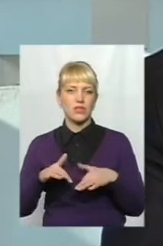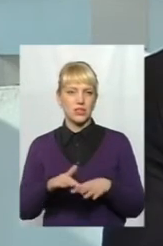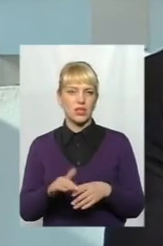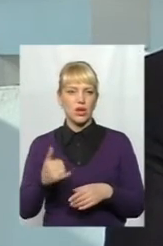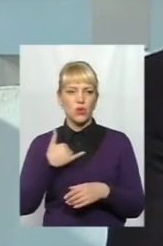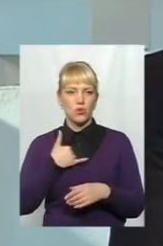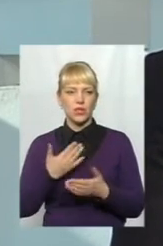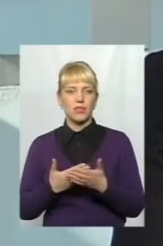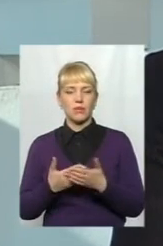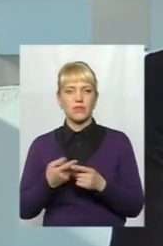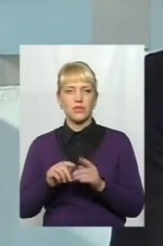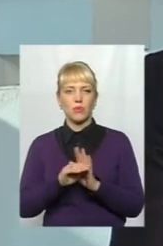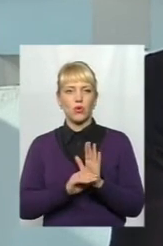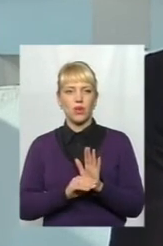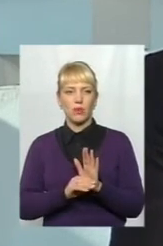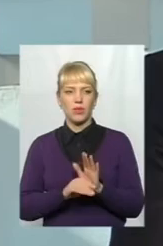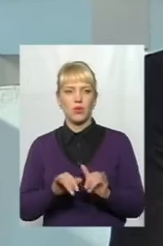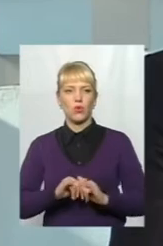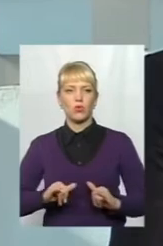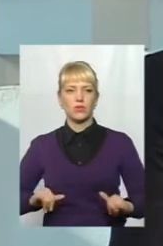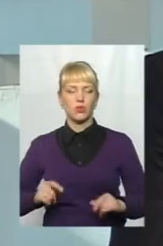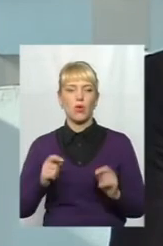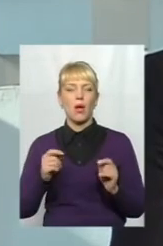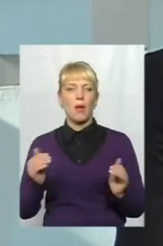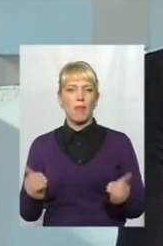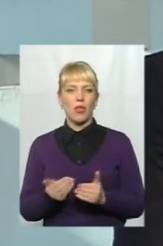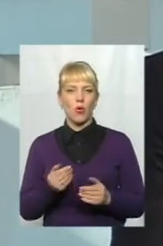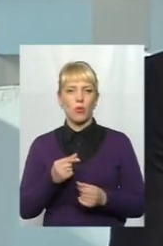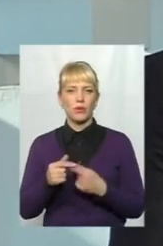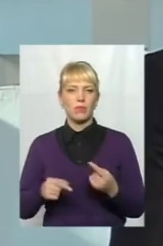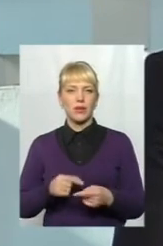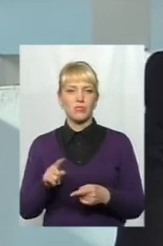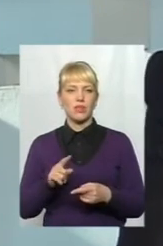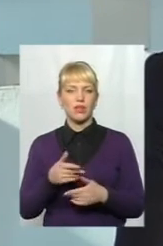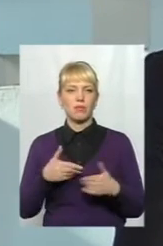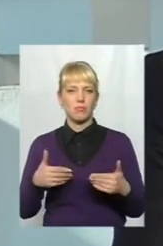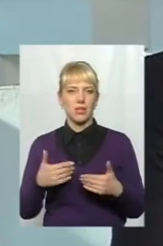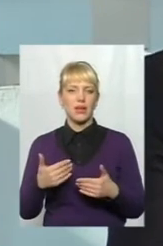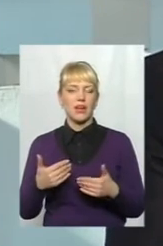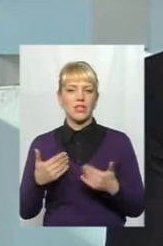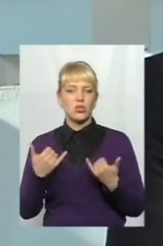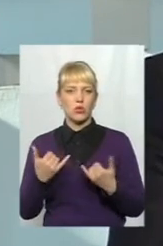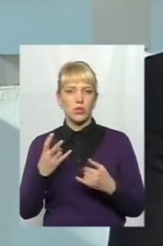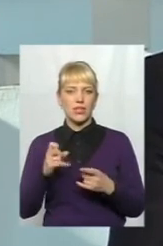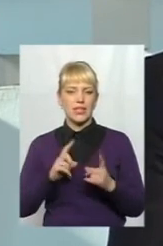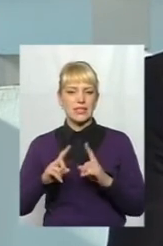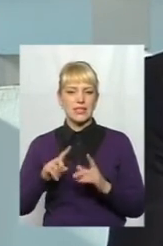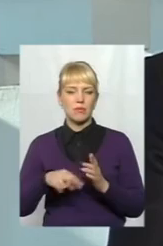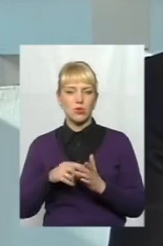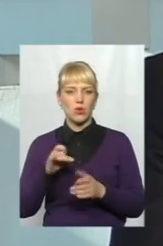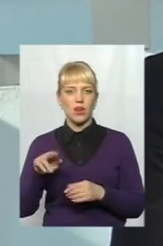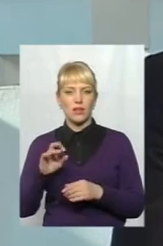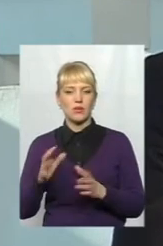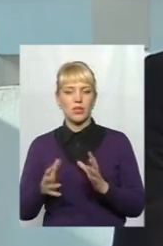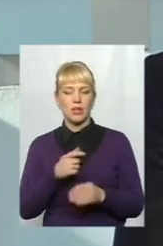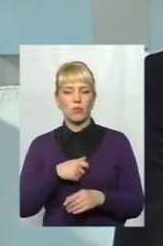нас, наприклад, у цій програмі розвитку малого підприємства, який ми, власне, сьогодні на сесії міської ради депутати підтримали,